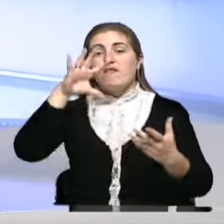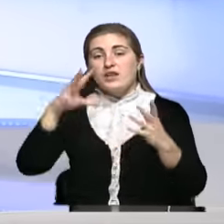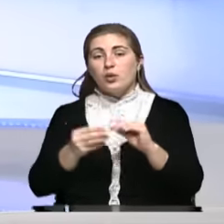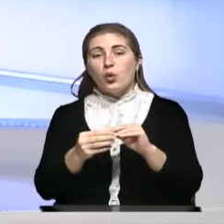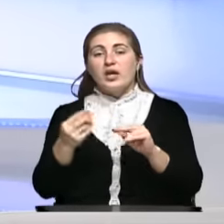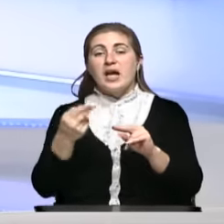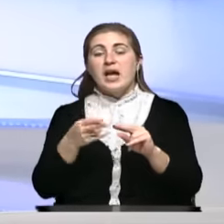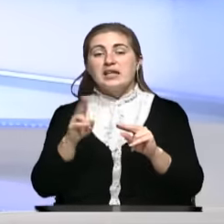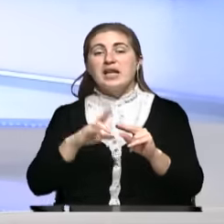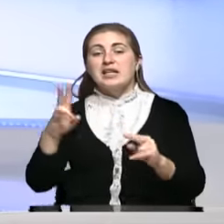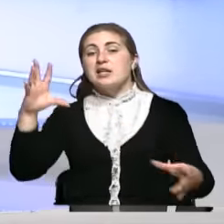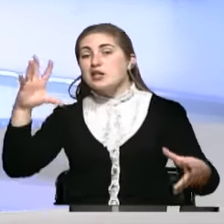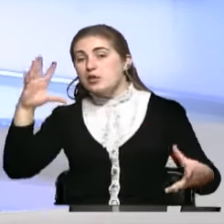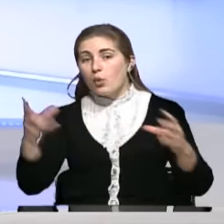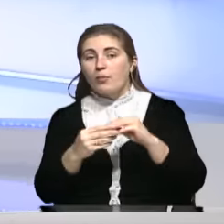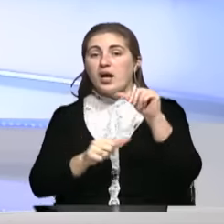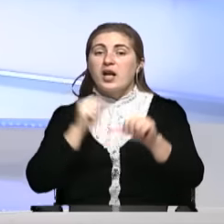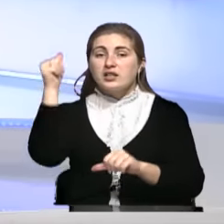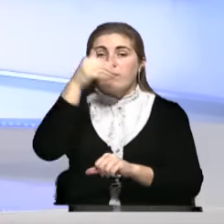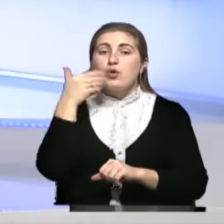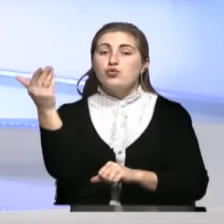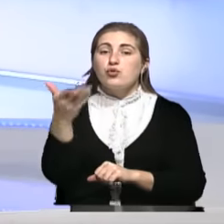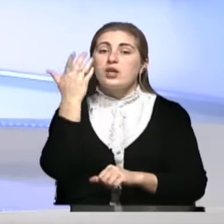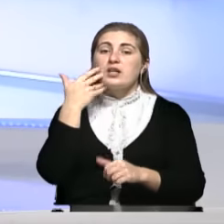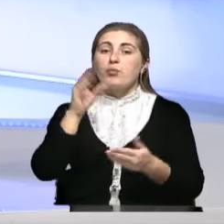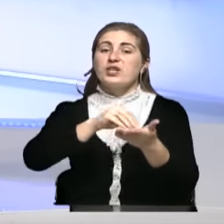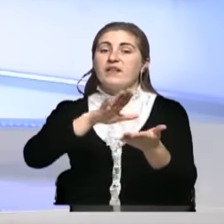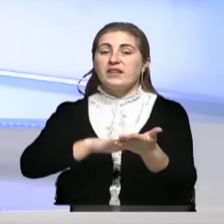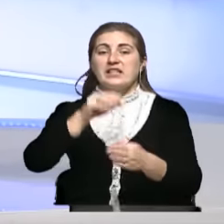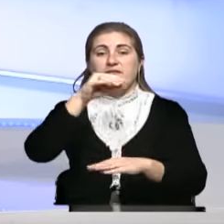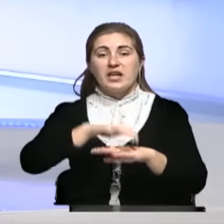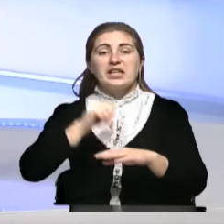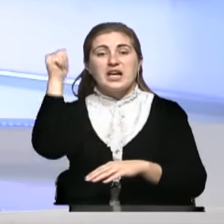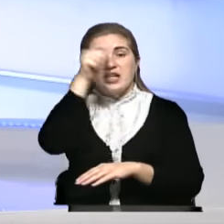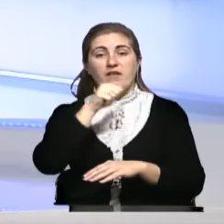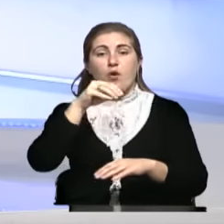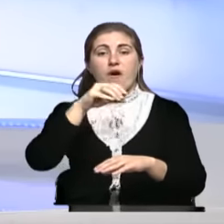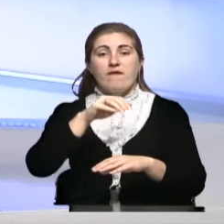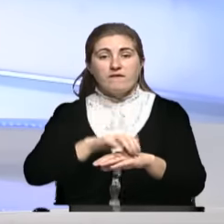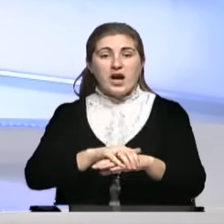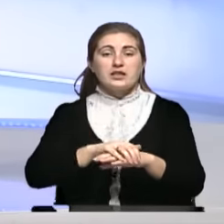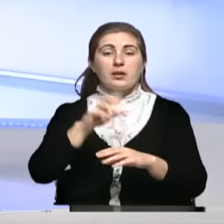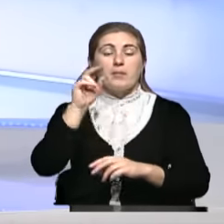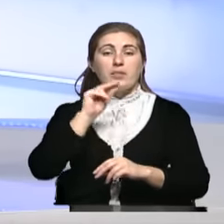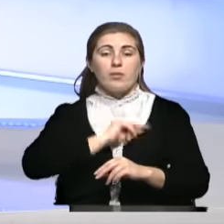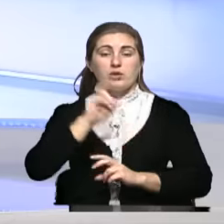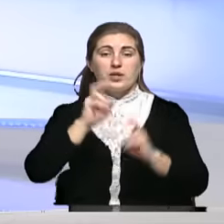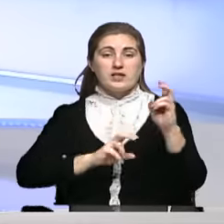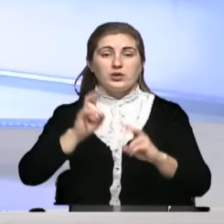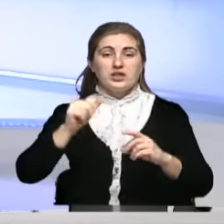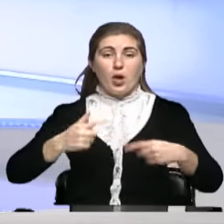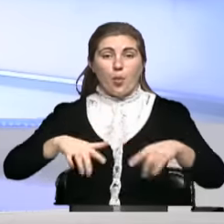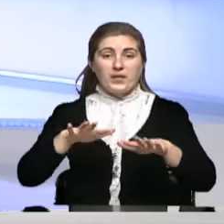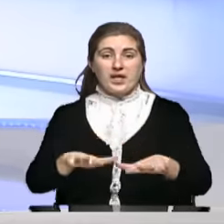итоговому годовому отчету, когда можно зафиксировать годовой факт производства работ на объекте. Ну, вот так